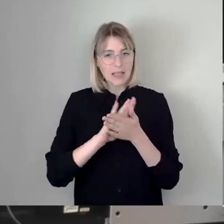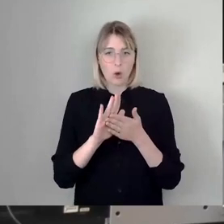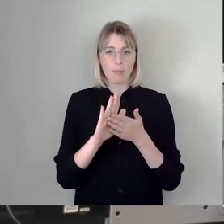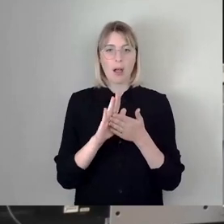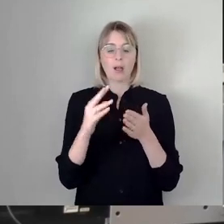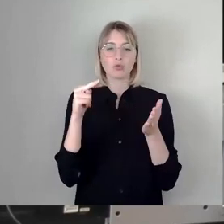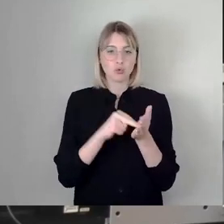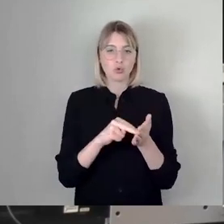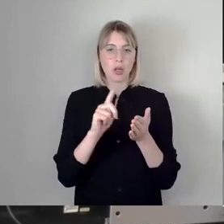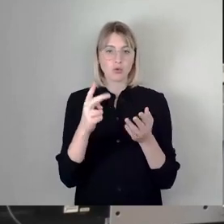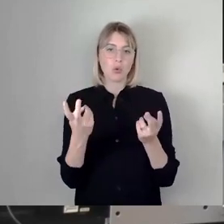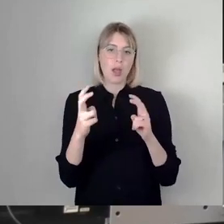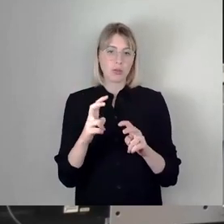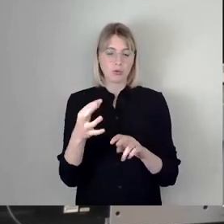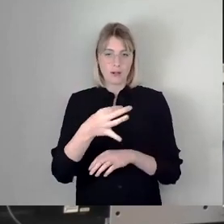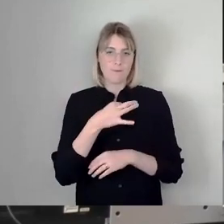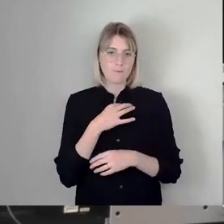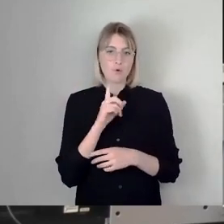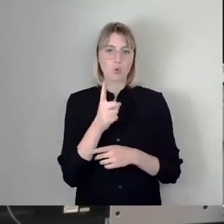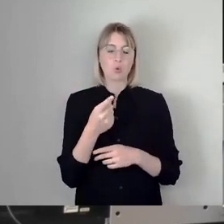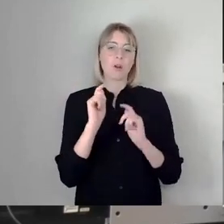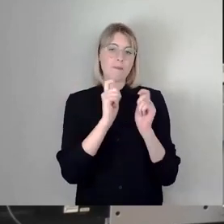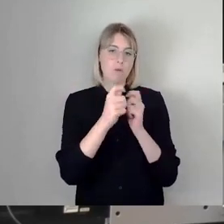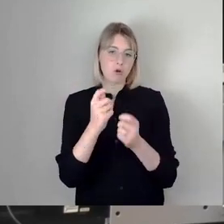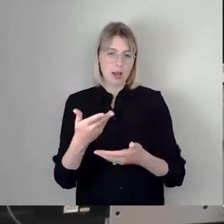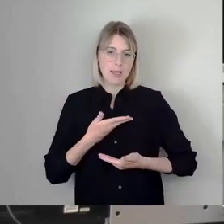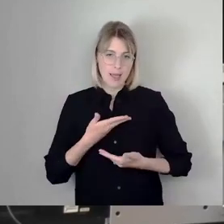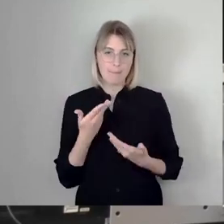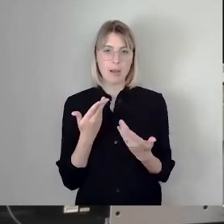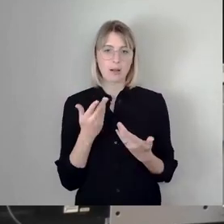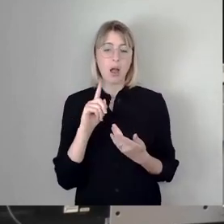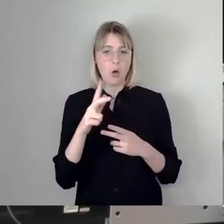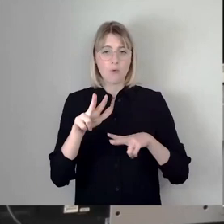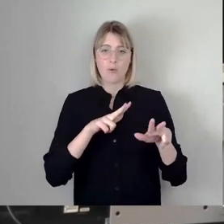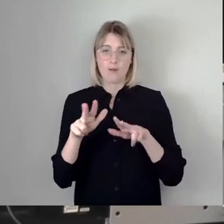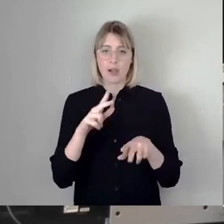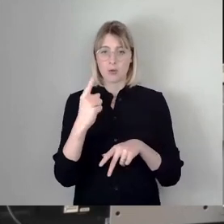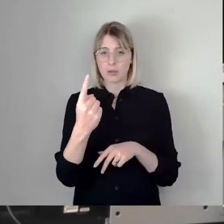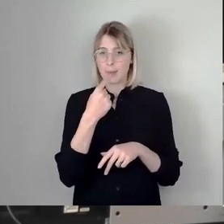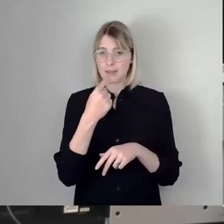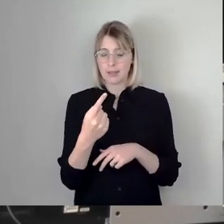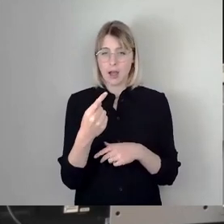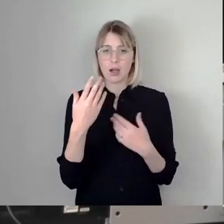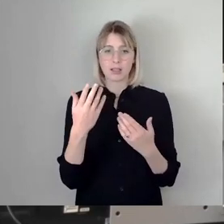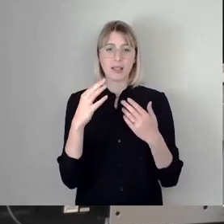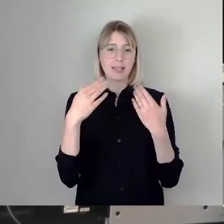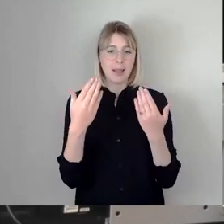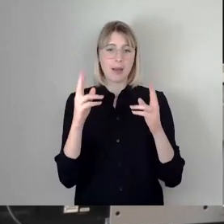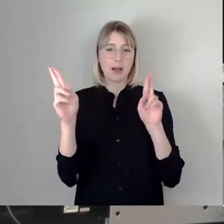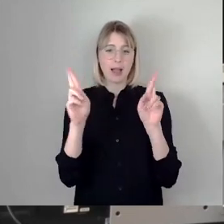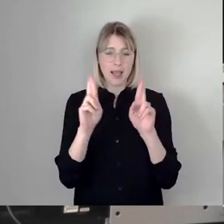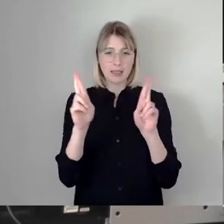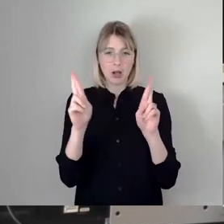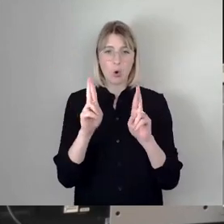entsprechende Vorschläge machen. Auch die Verwaltung sagt ja, dass es ein Risiko einer Klage durch